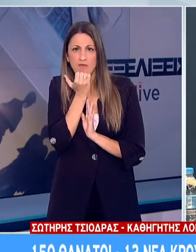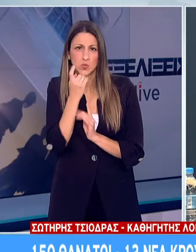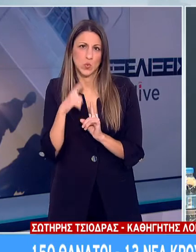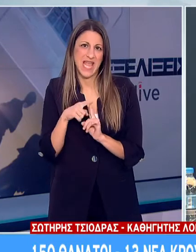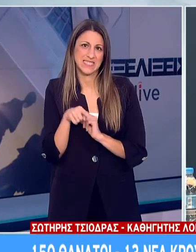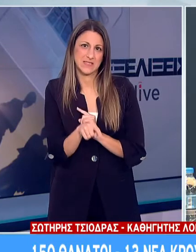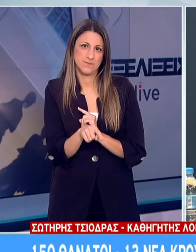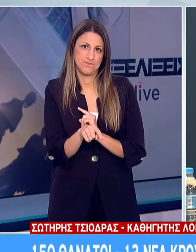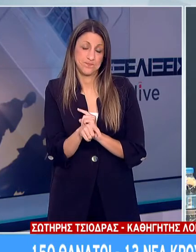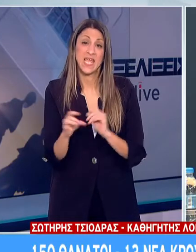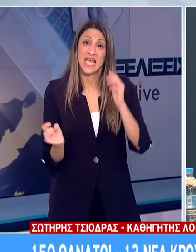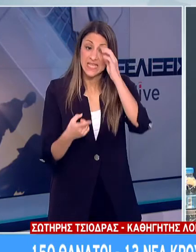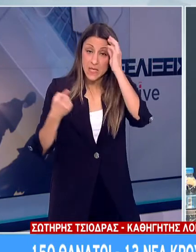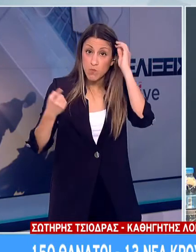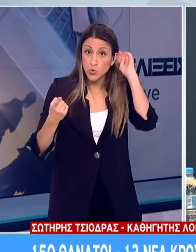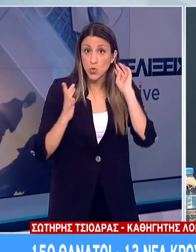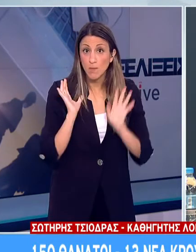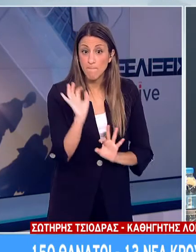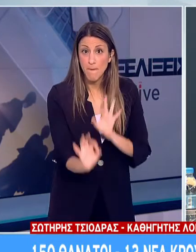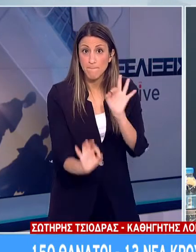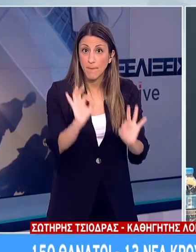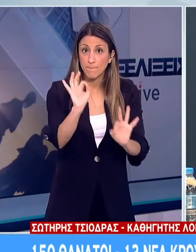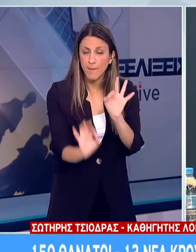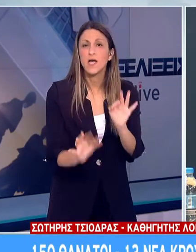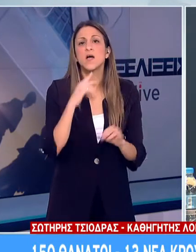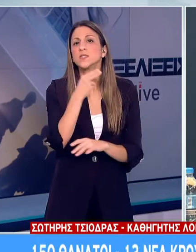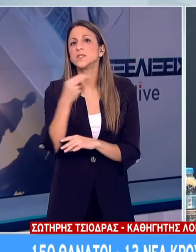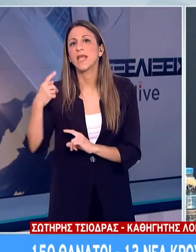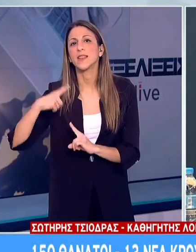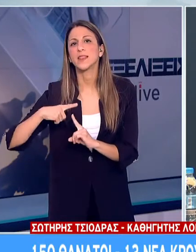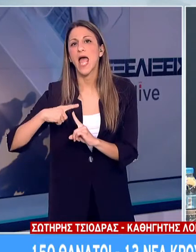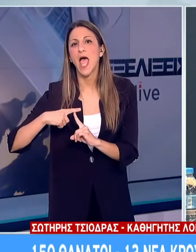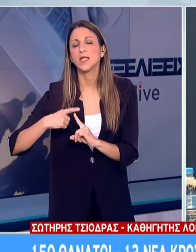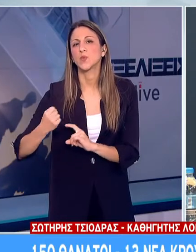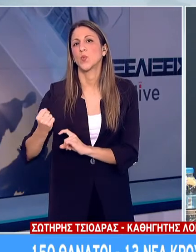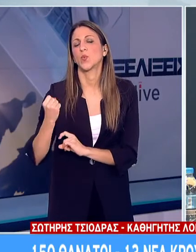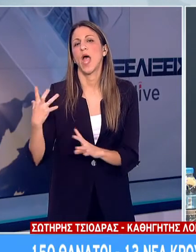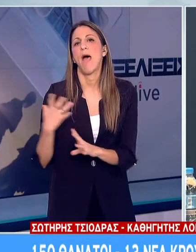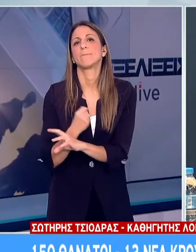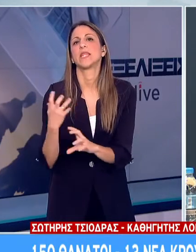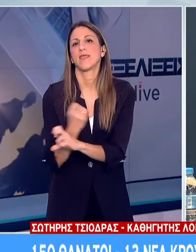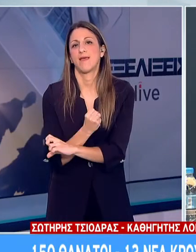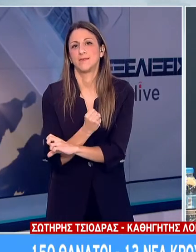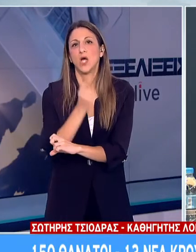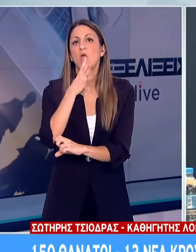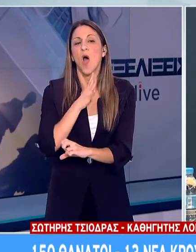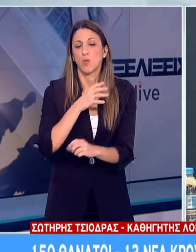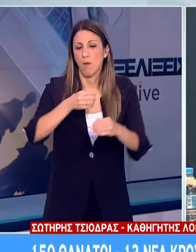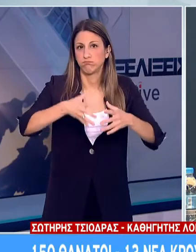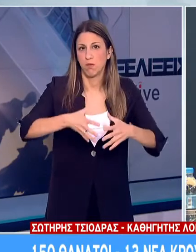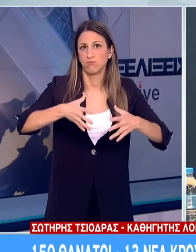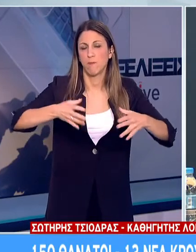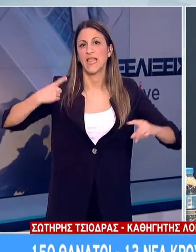Όσο αυξάνει το ποσοστό αυτών που νοσούν, τόσο αυξάνει και η επιτυχία ενός τέτοιου τέστ να ανακαλύψει αυτούς που πέρασαν την νόση.